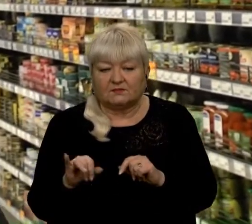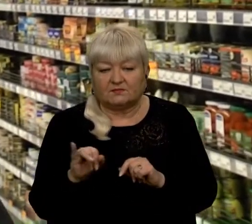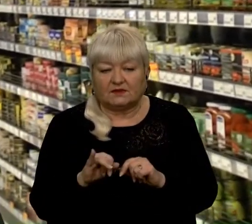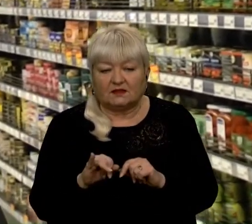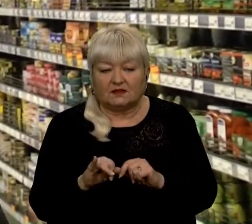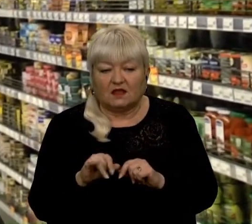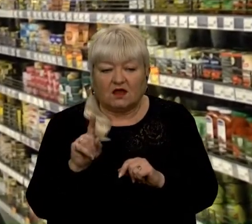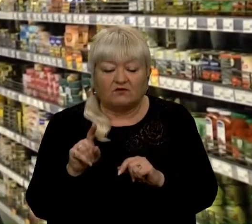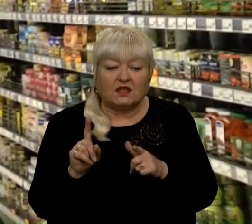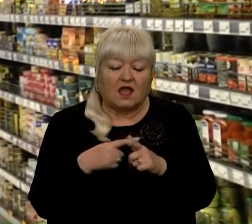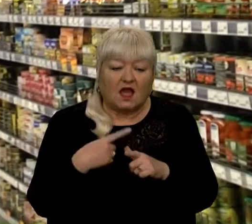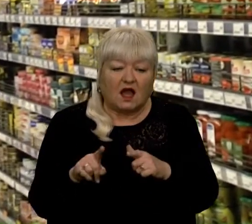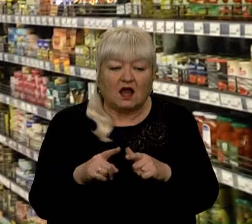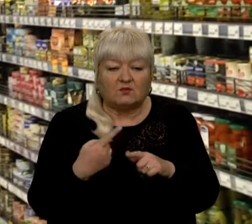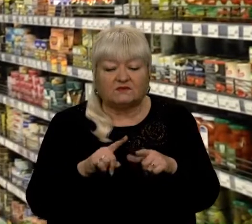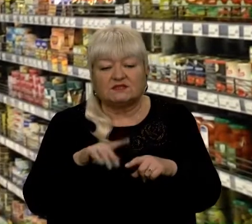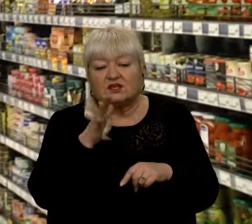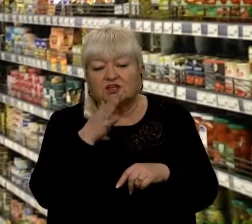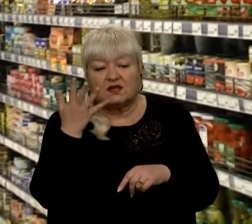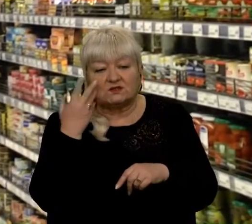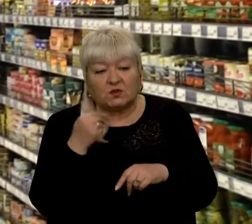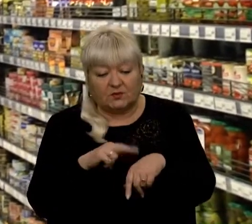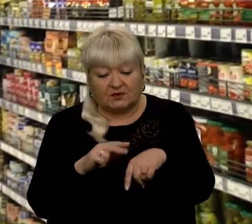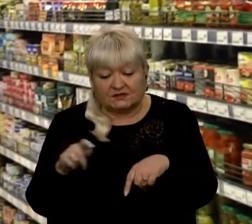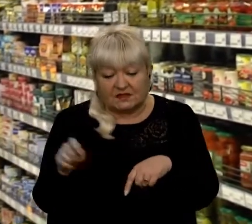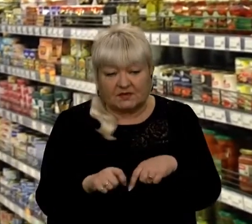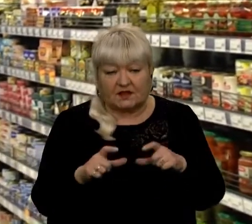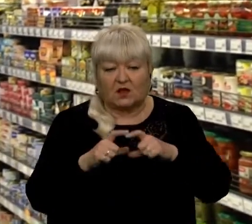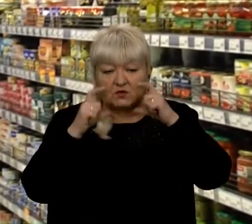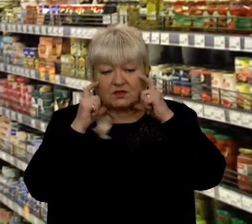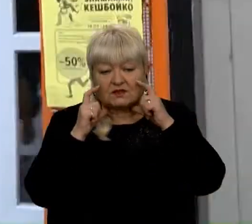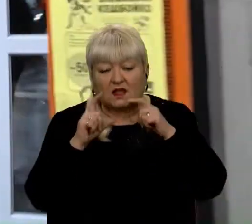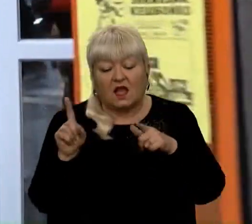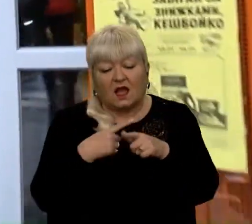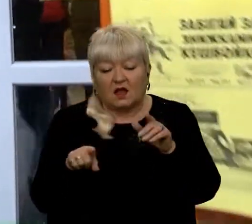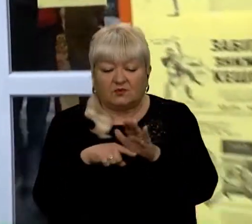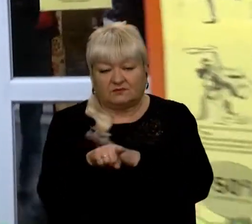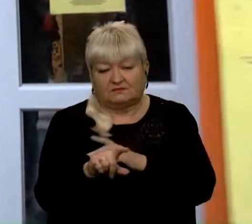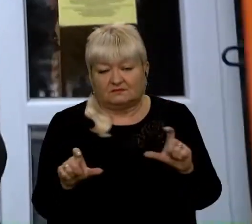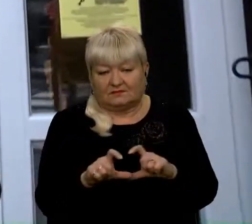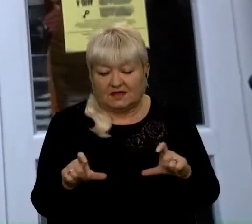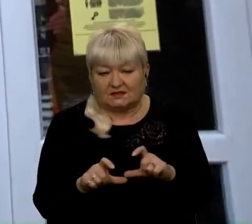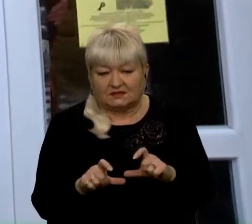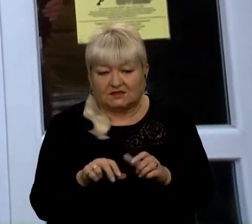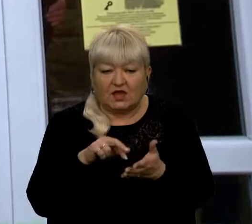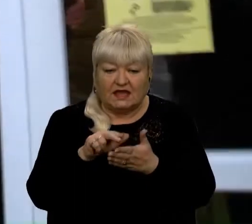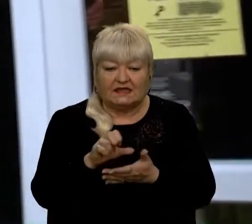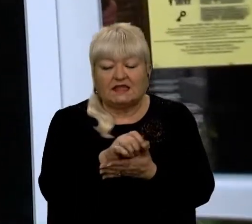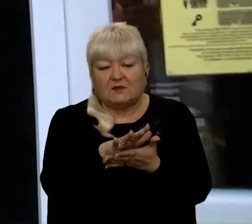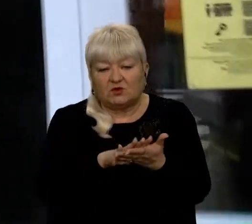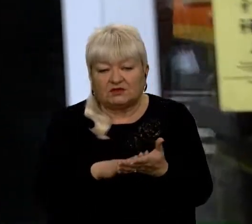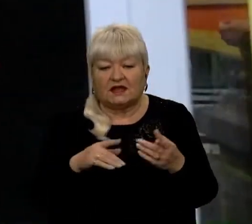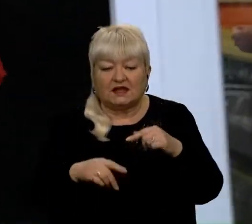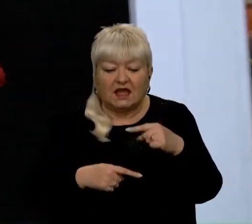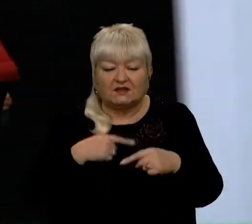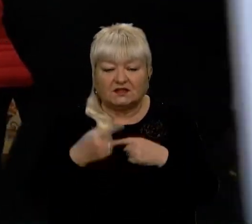Або в цей час, коли приїжджала поліція, одягали маску, або просто вибігали з магазину. Демо далі. Наступний пункт призначення